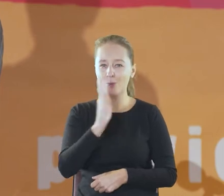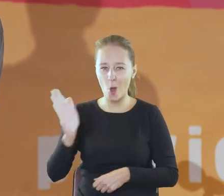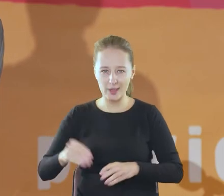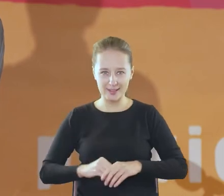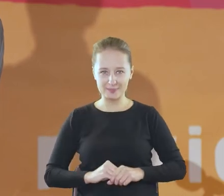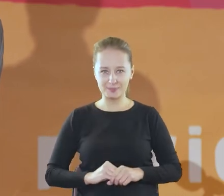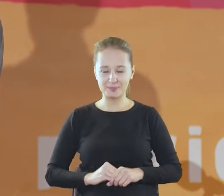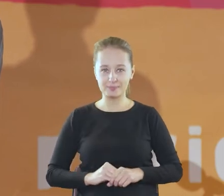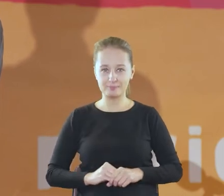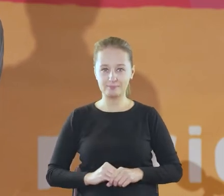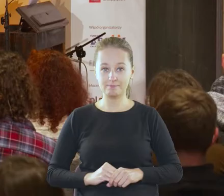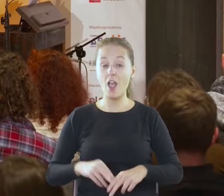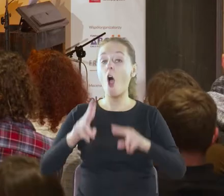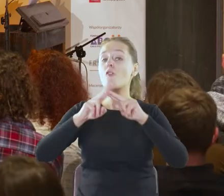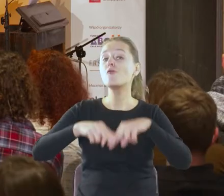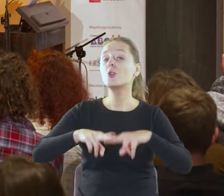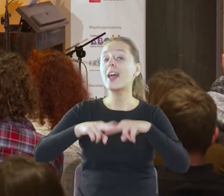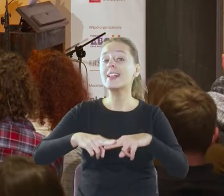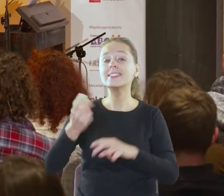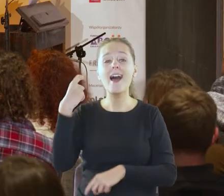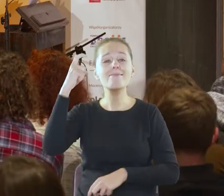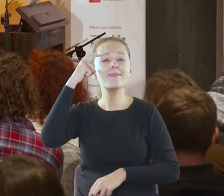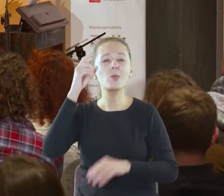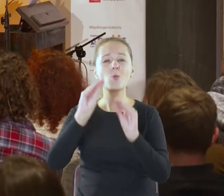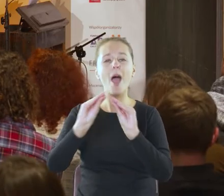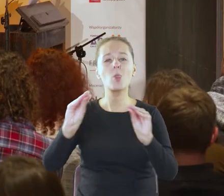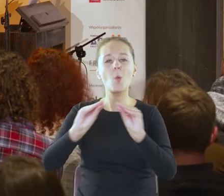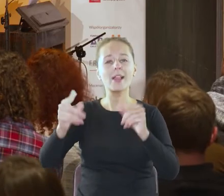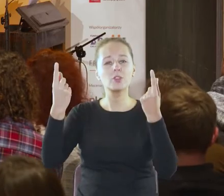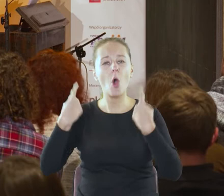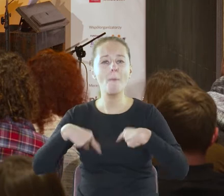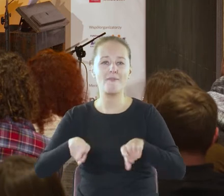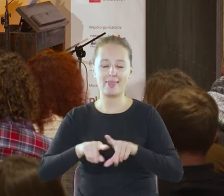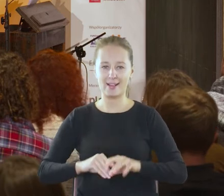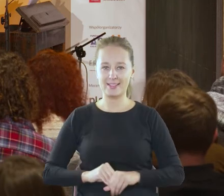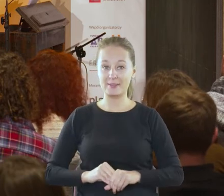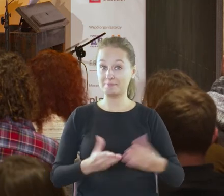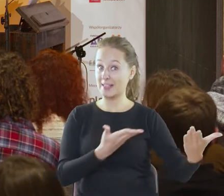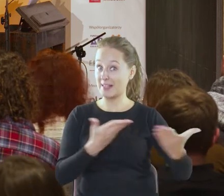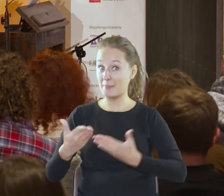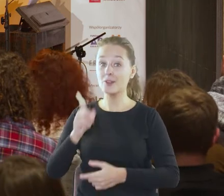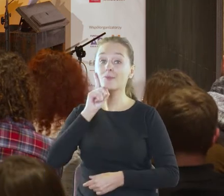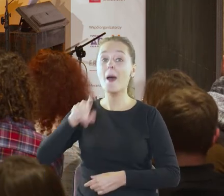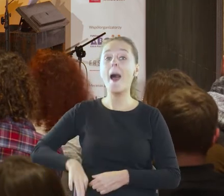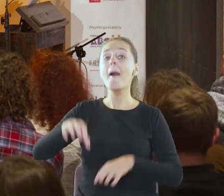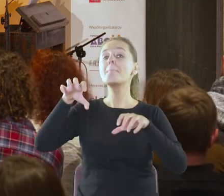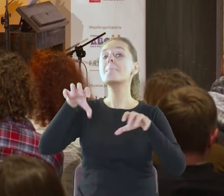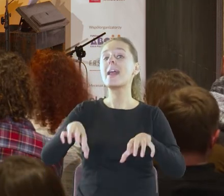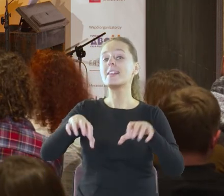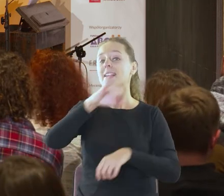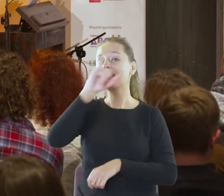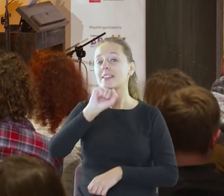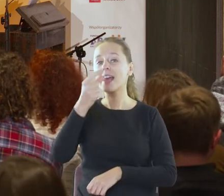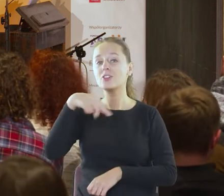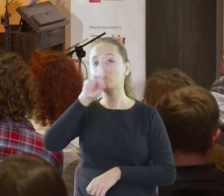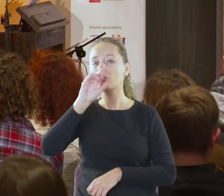którą jest Fundacja Centrum Edukacji Obywatelskiej. Zapraszam na scenę Pana Prezesa Jędrzeja